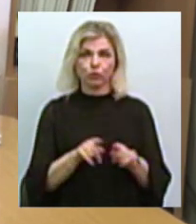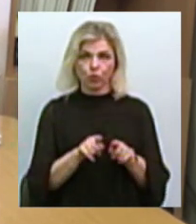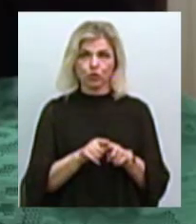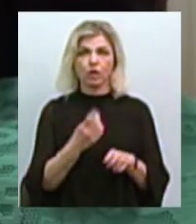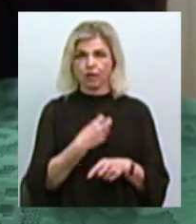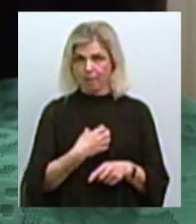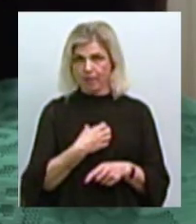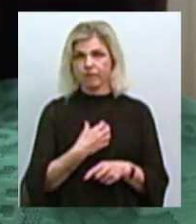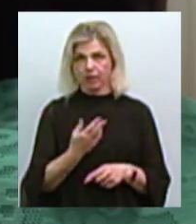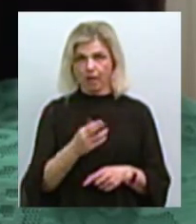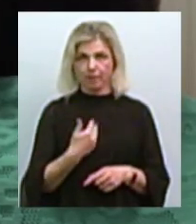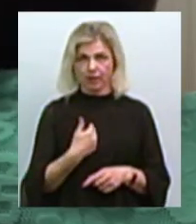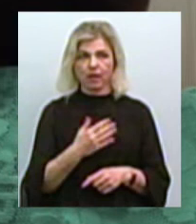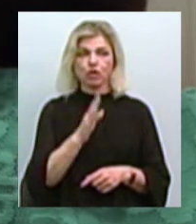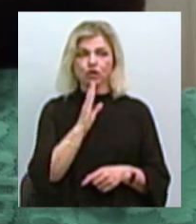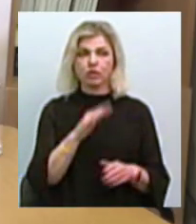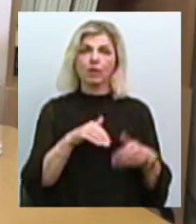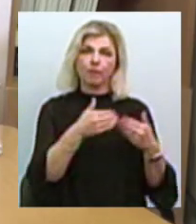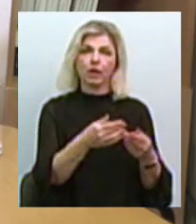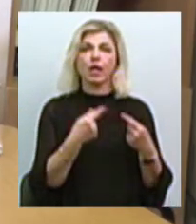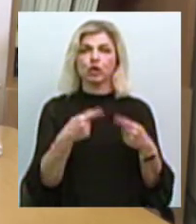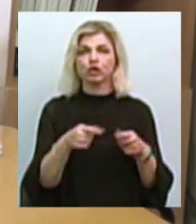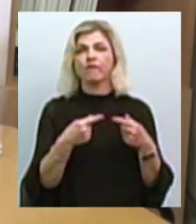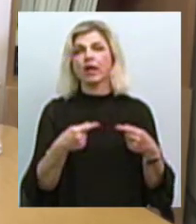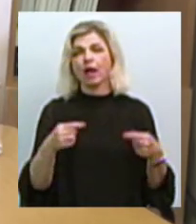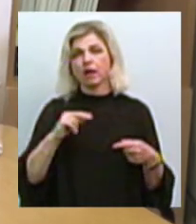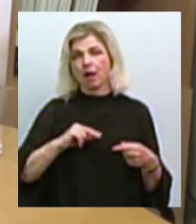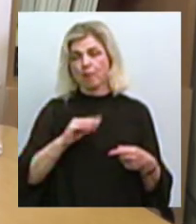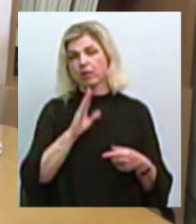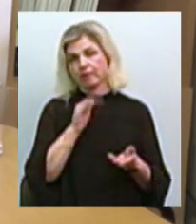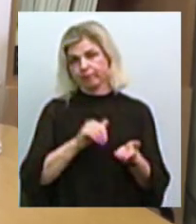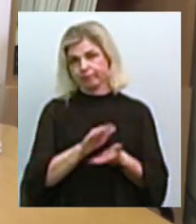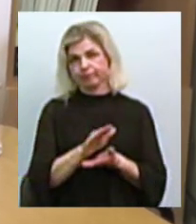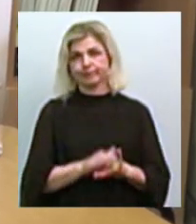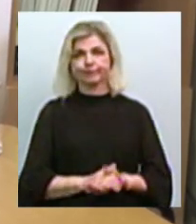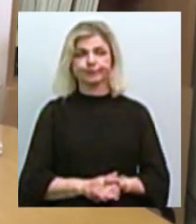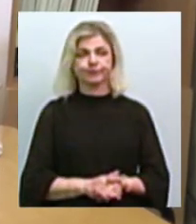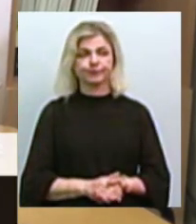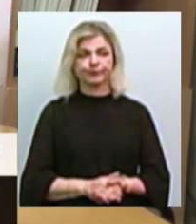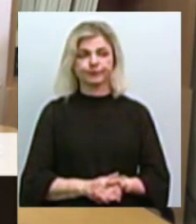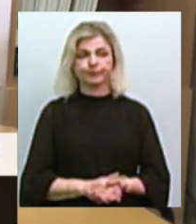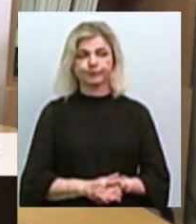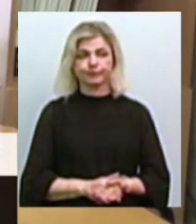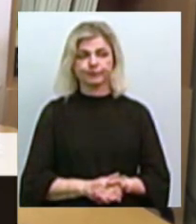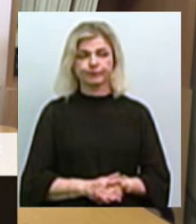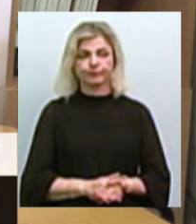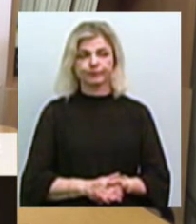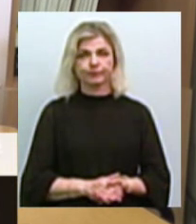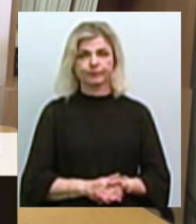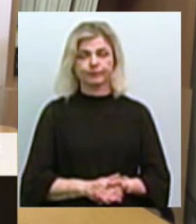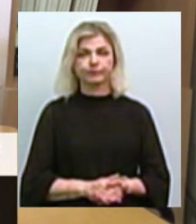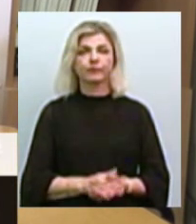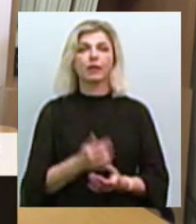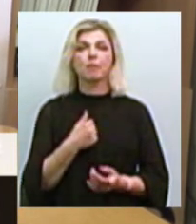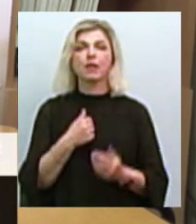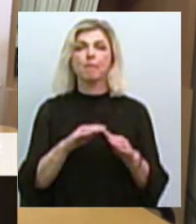велику роль. Олені Токер пропонував й інші варіанти роботи. Проте вона відмовилася. Мені пропонували ще